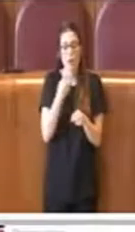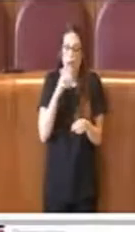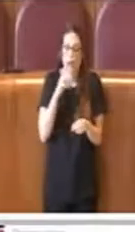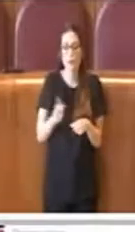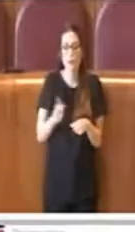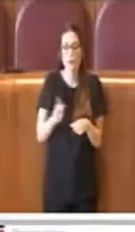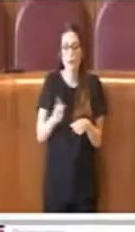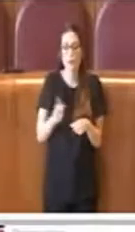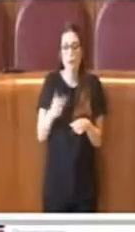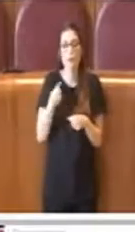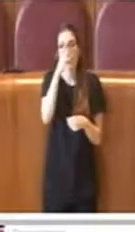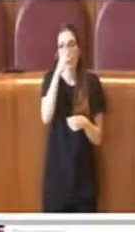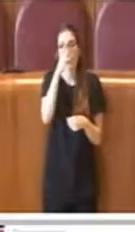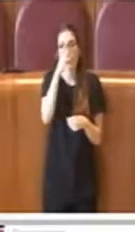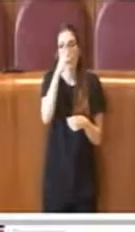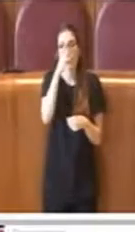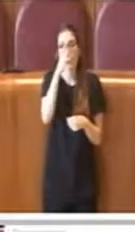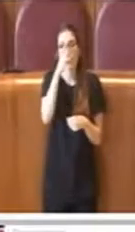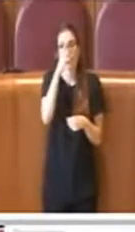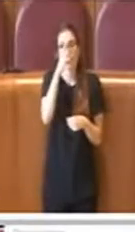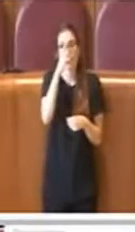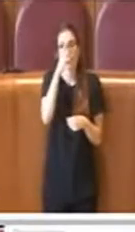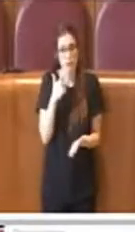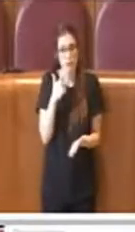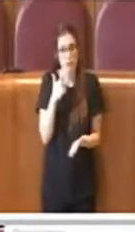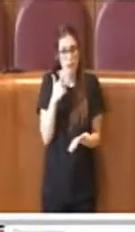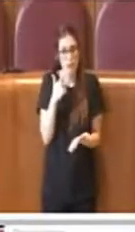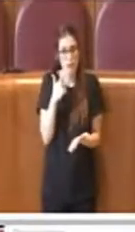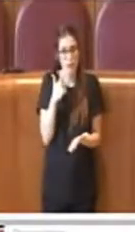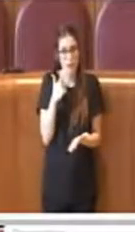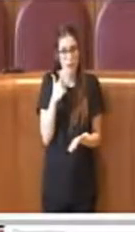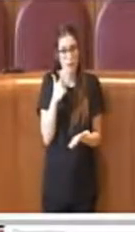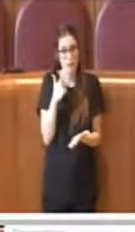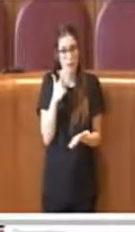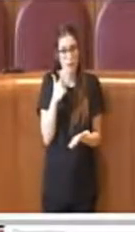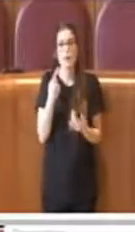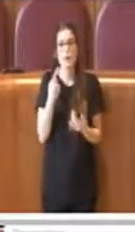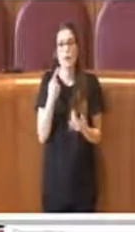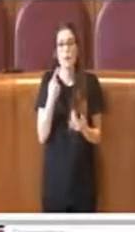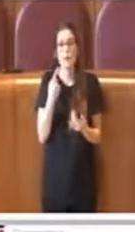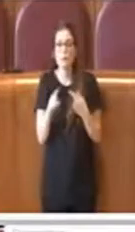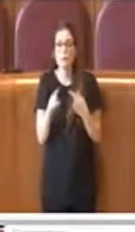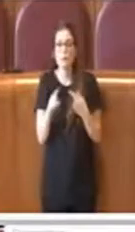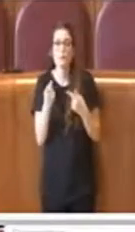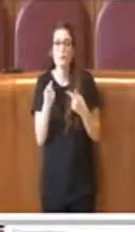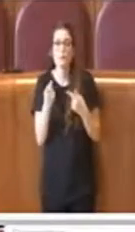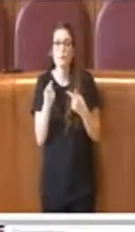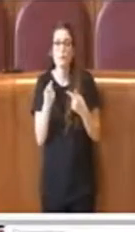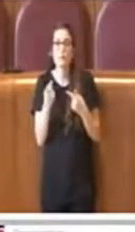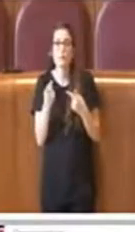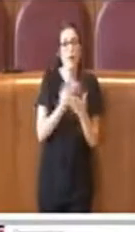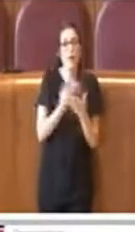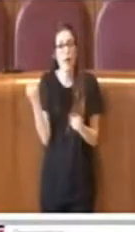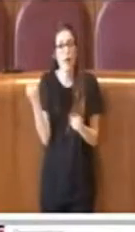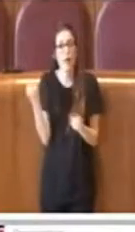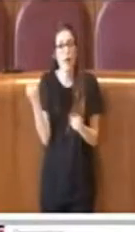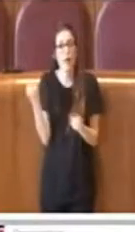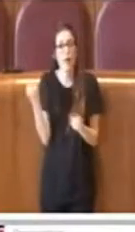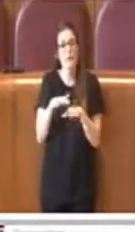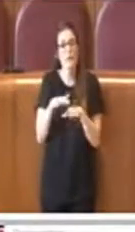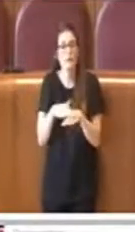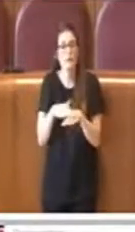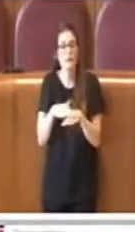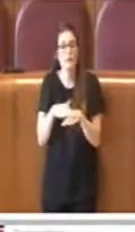hanno un ruolo fondamentale, una funzione consultiva e propositiva rispetto ad atti, servizi, progetti di competenza di Roma